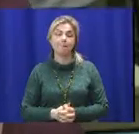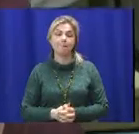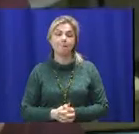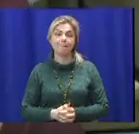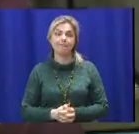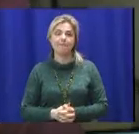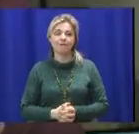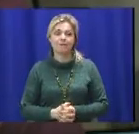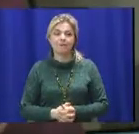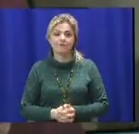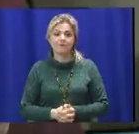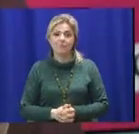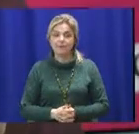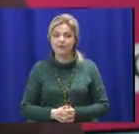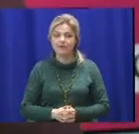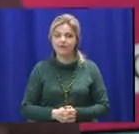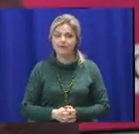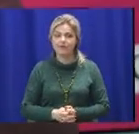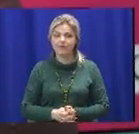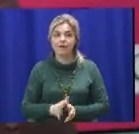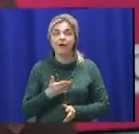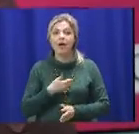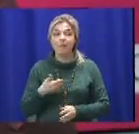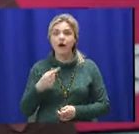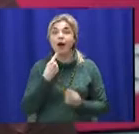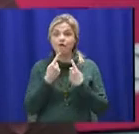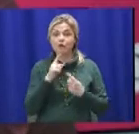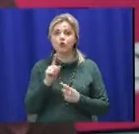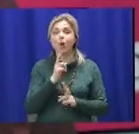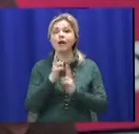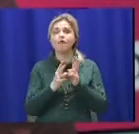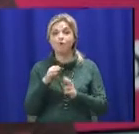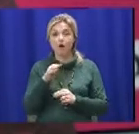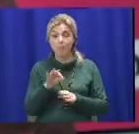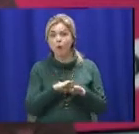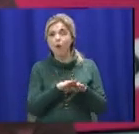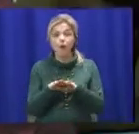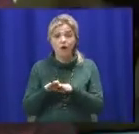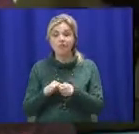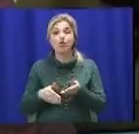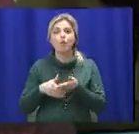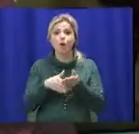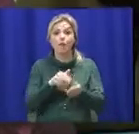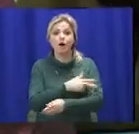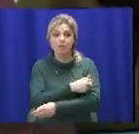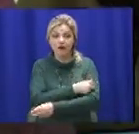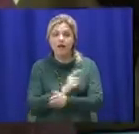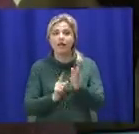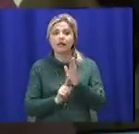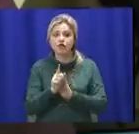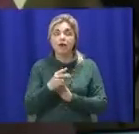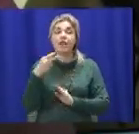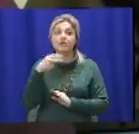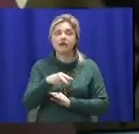Ми говоримо о тому, що реформа второго уровня оказання медицинської допомоги, она начнется в 2020